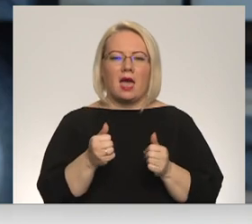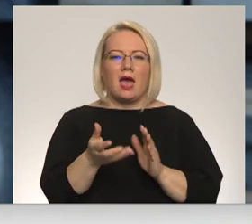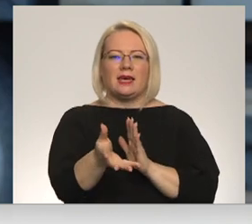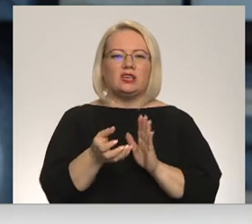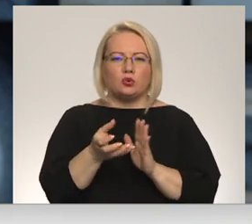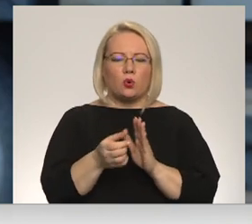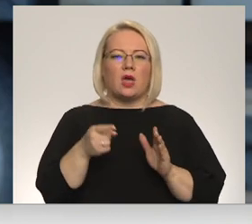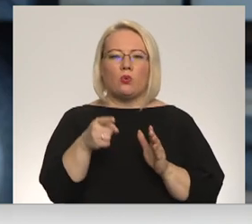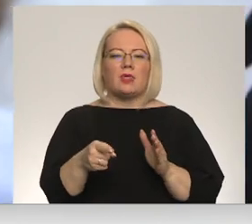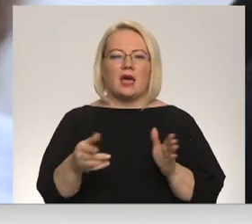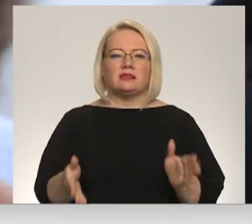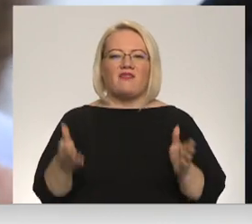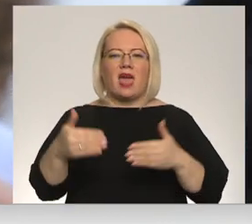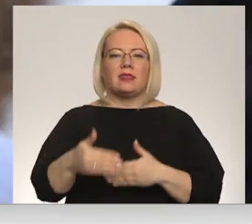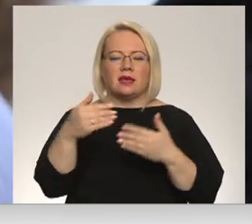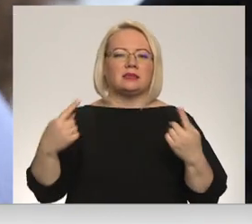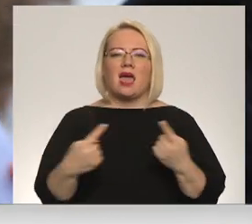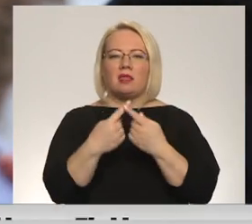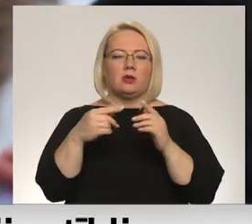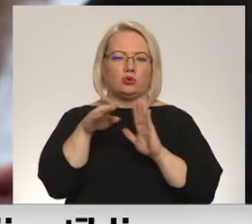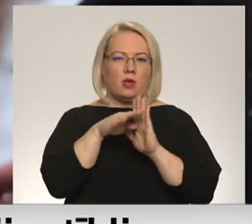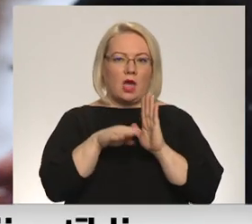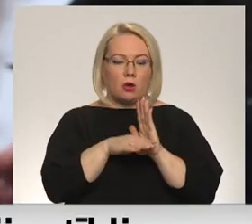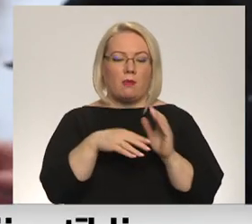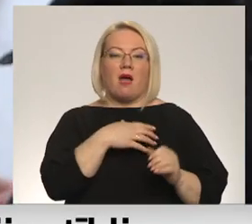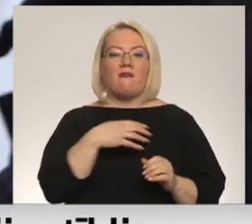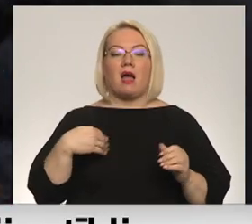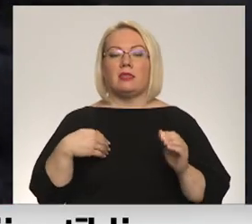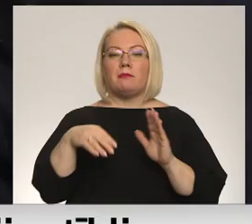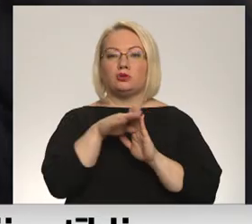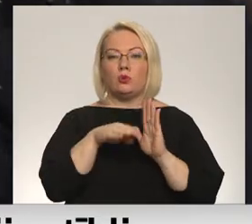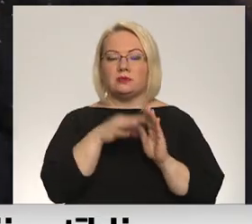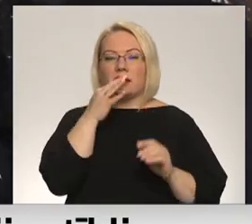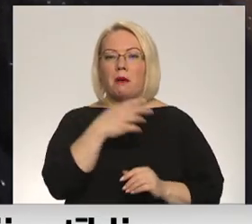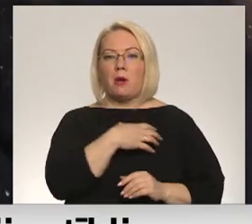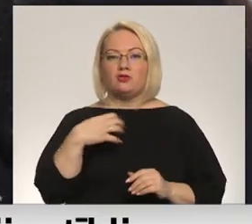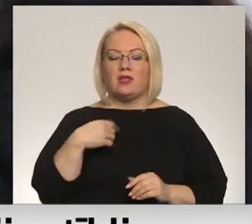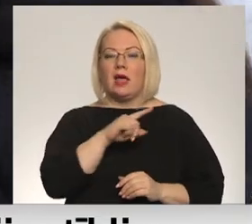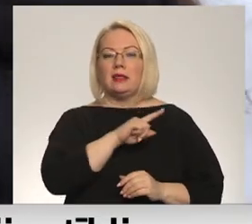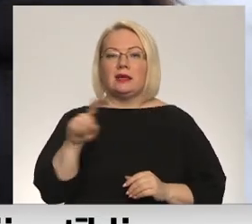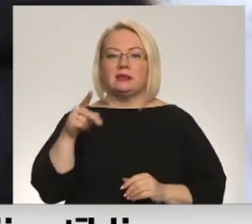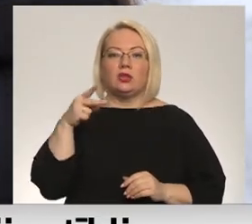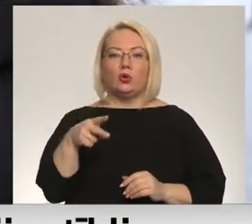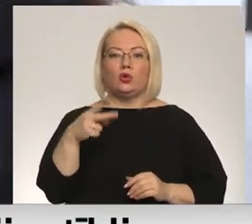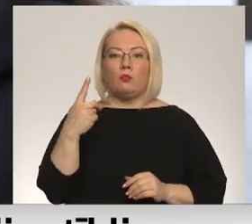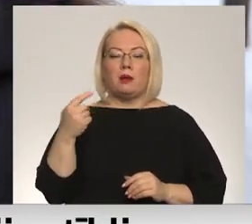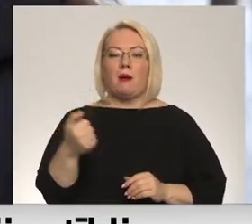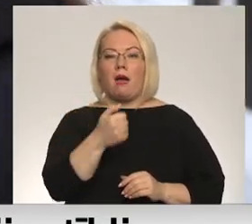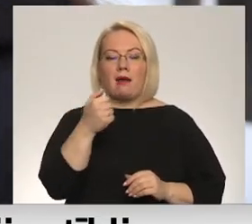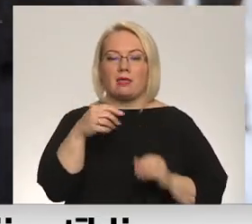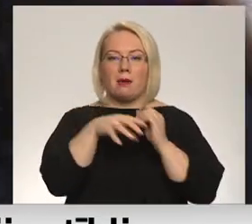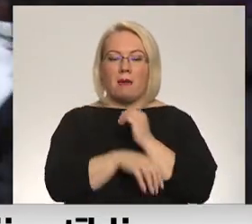neatbilst nekādiem noteikumiem. Valdības noteikumi paredz, ka pašvaldībā līdz 21. gada beigām bija aizveido decentralizēto